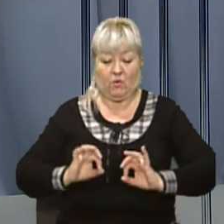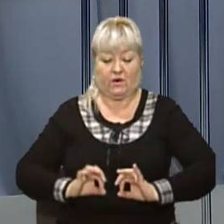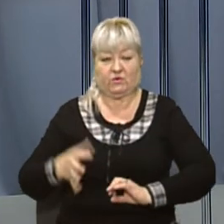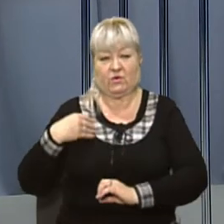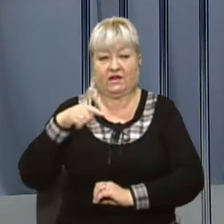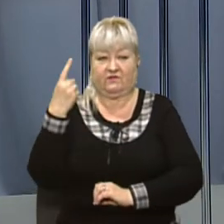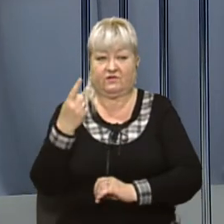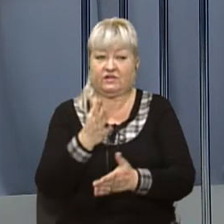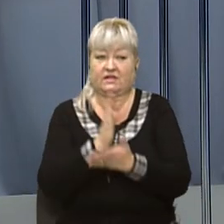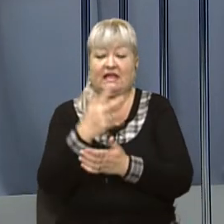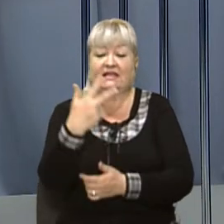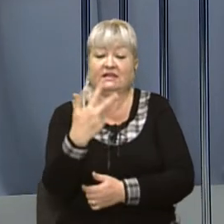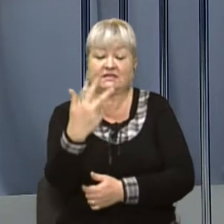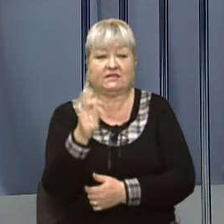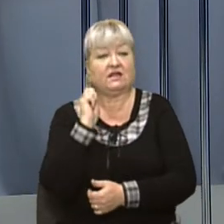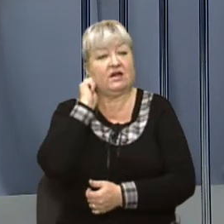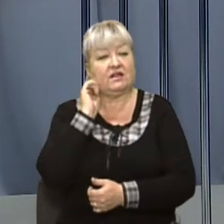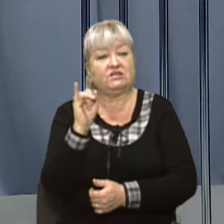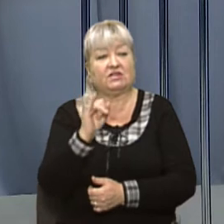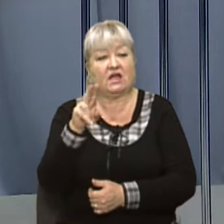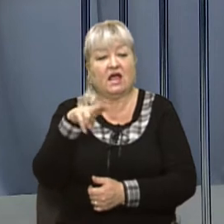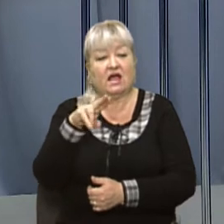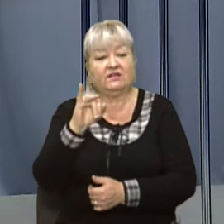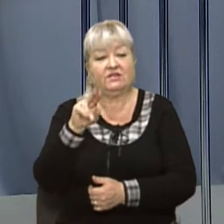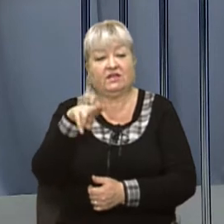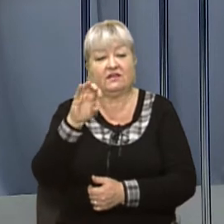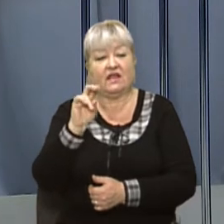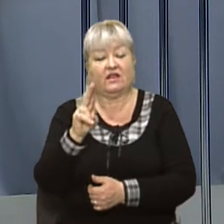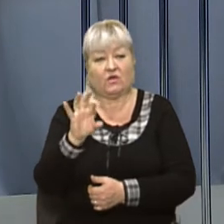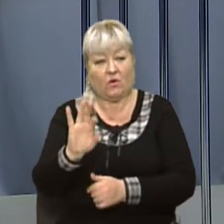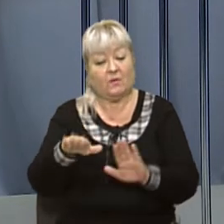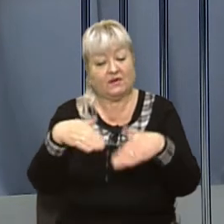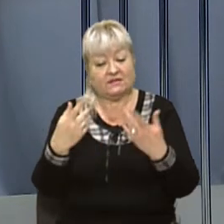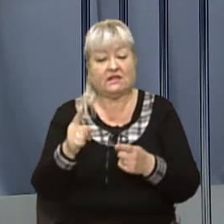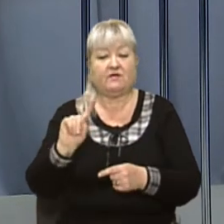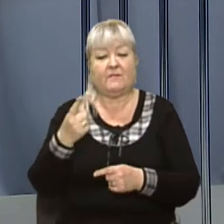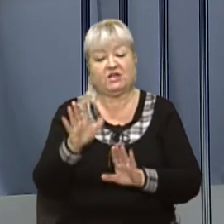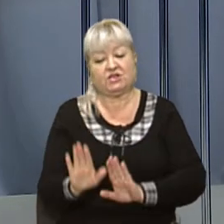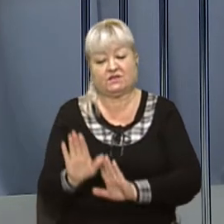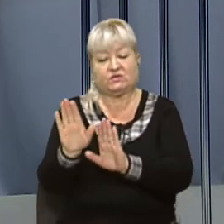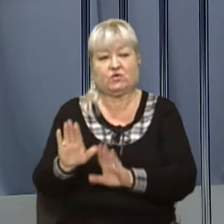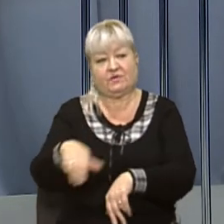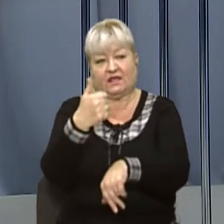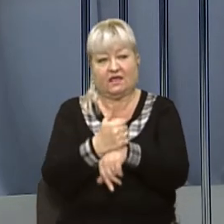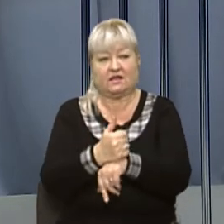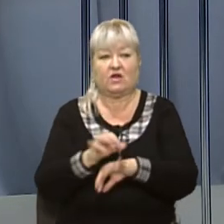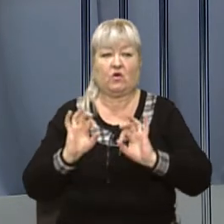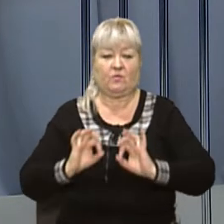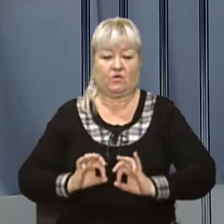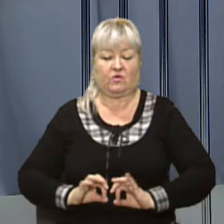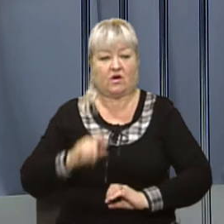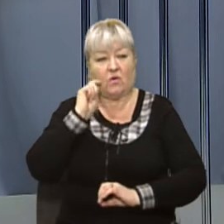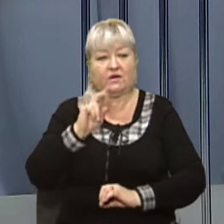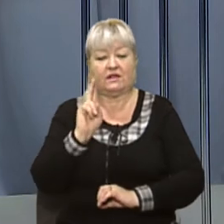Львівщини. Нею стала 33-річна Ірина Діденко. Представив Ірину Діденко перший заступник генерального прокурора України